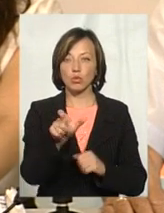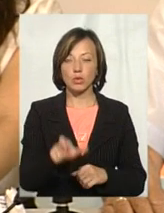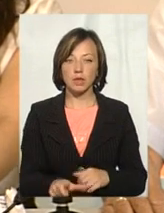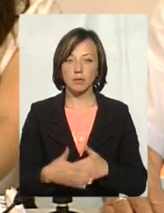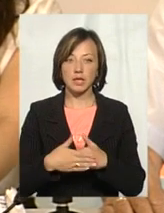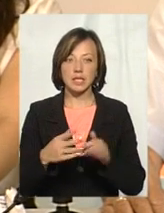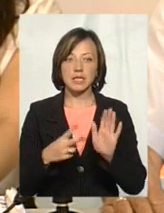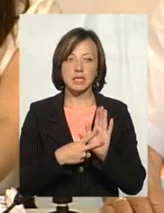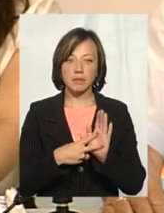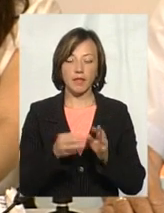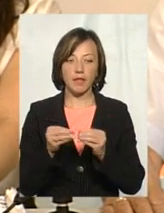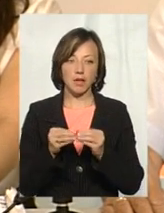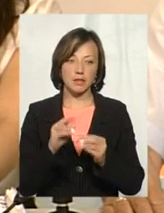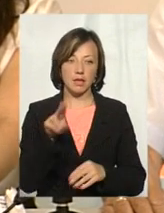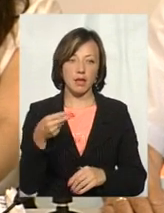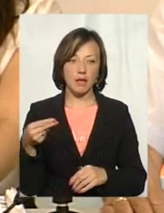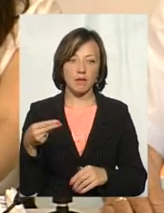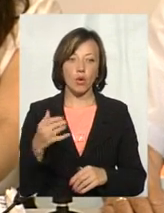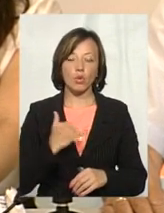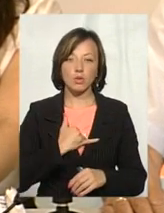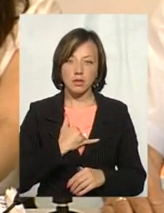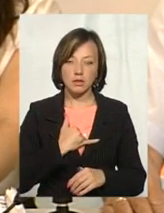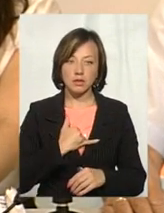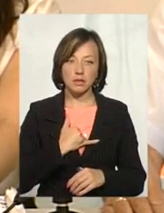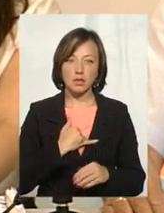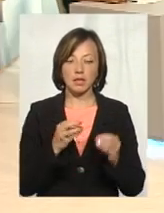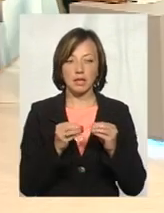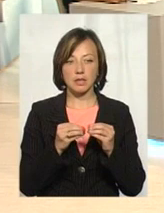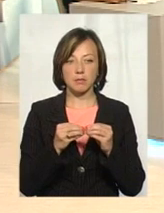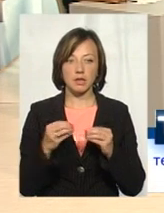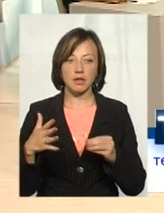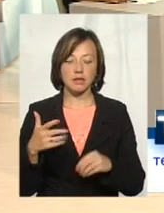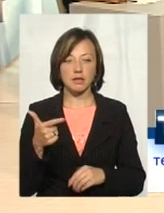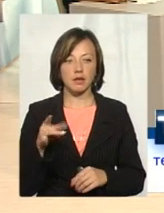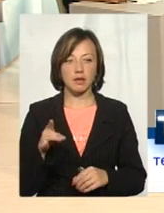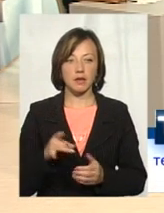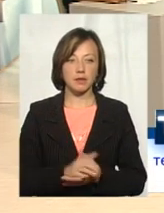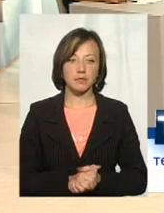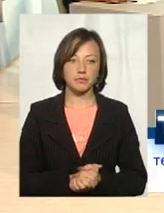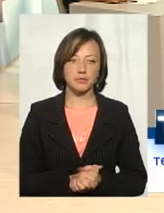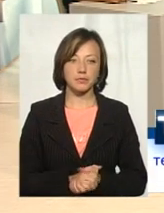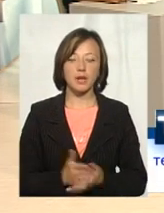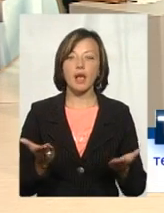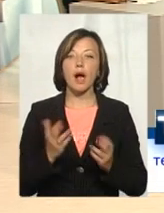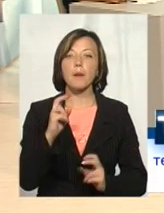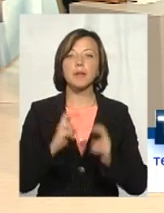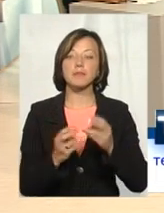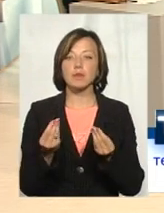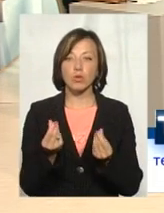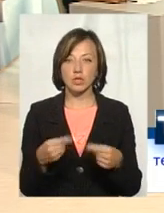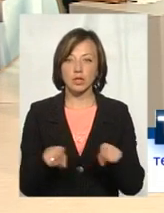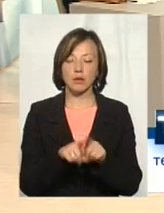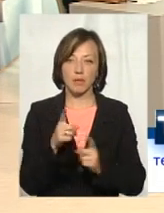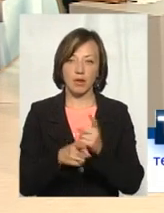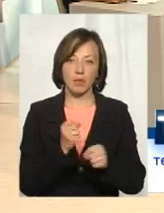приблизно 7-10 євро. У нас в Україні 10-15 гривень. Яке підприємство за такі гроші може